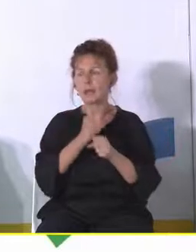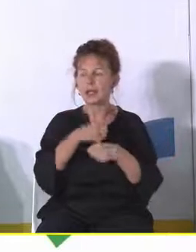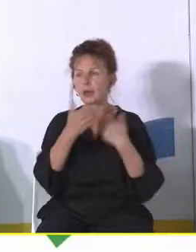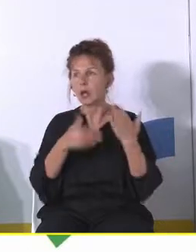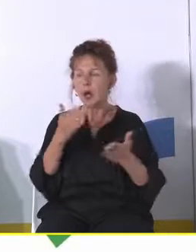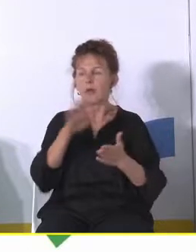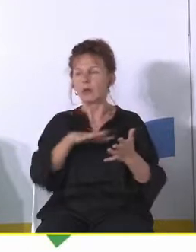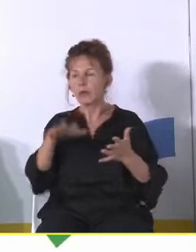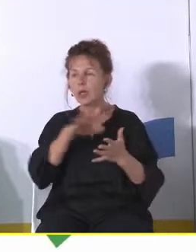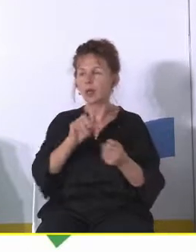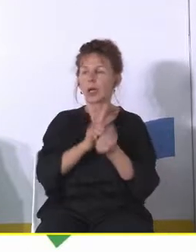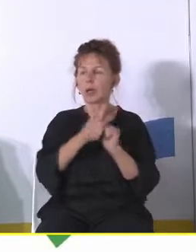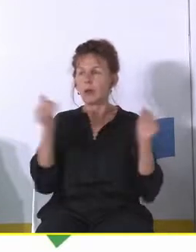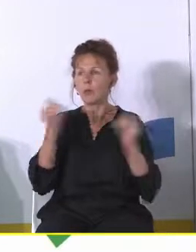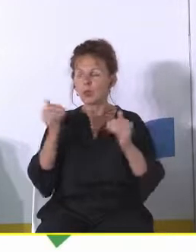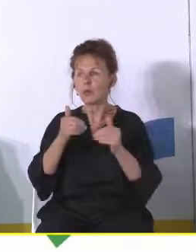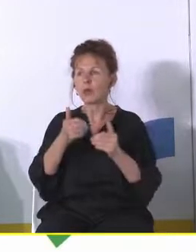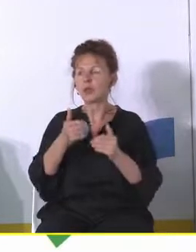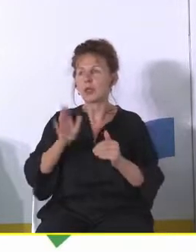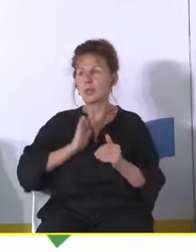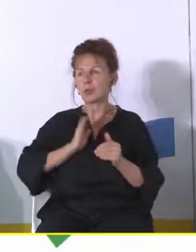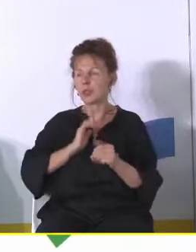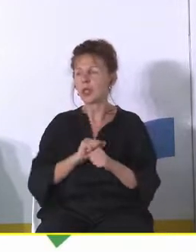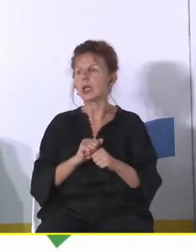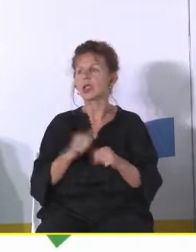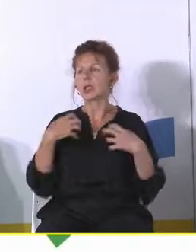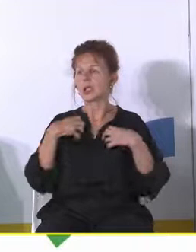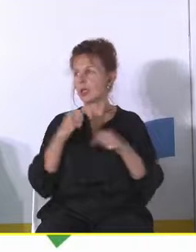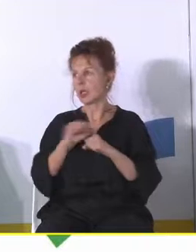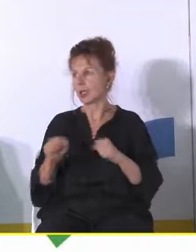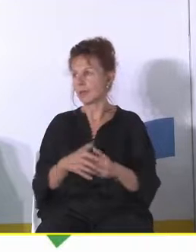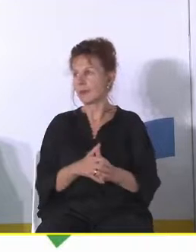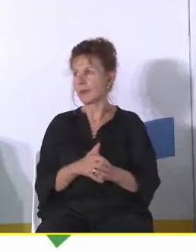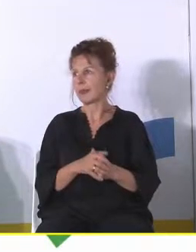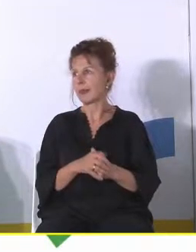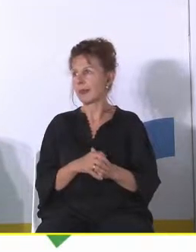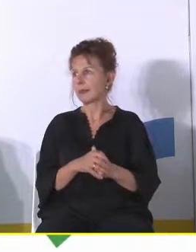w regionie myślę w długiej perspektywie ona jest jednak bezpieczniejsza dziękuję Pani doktor